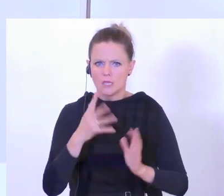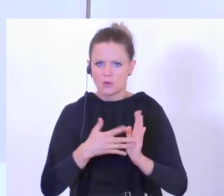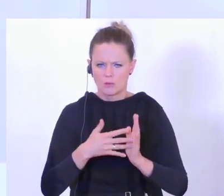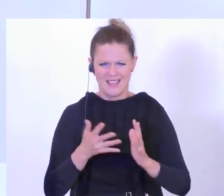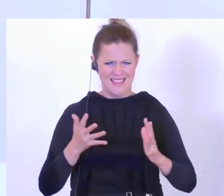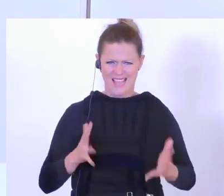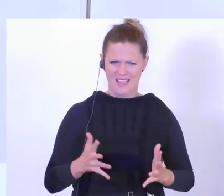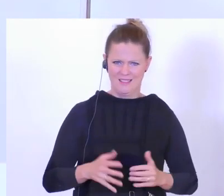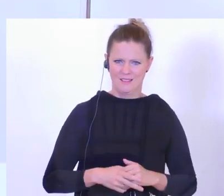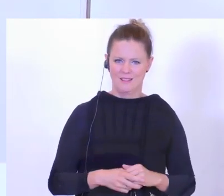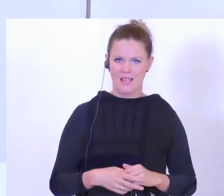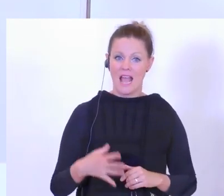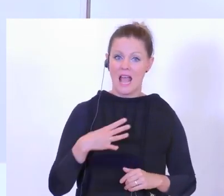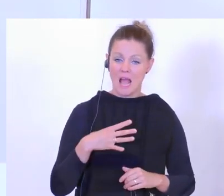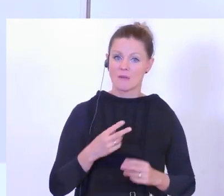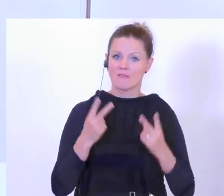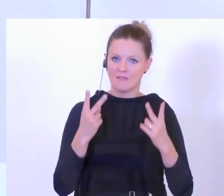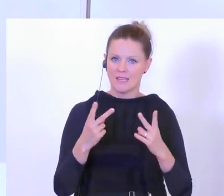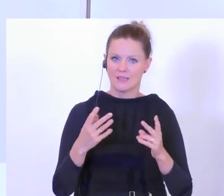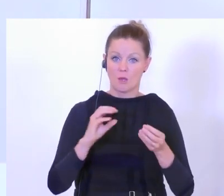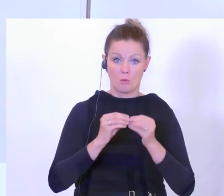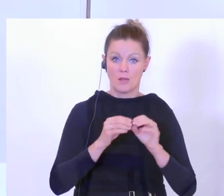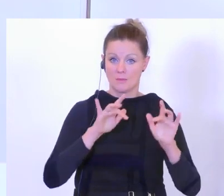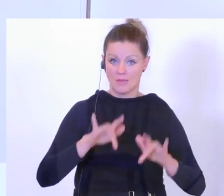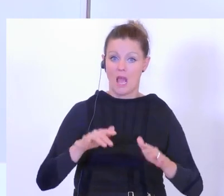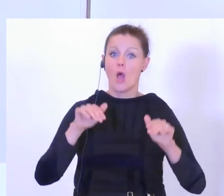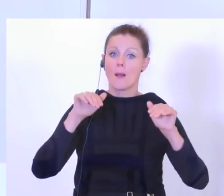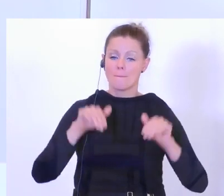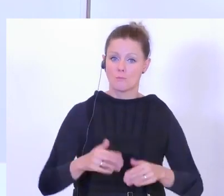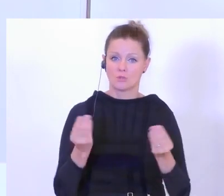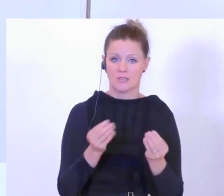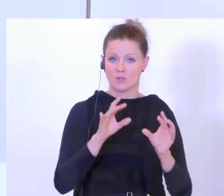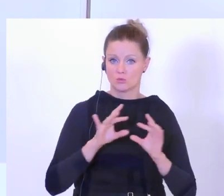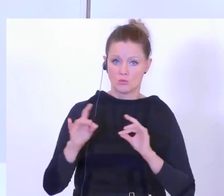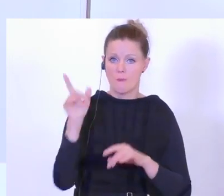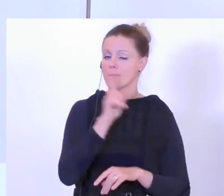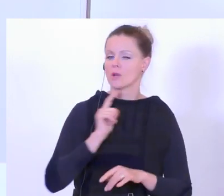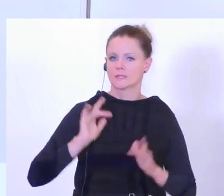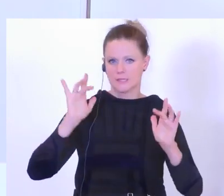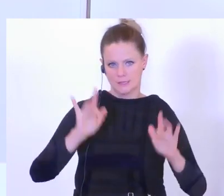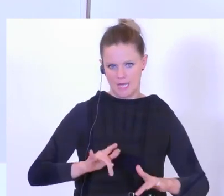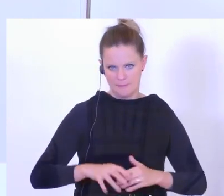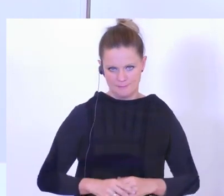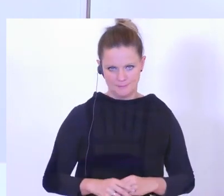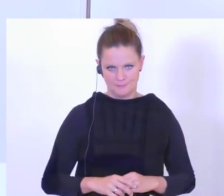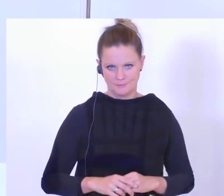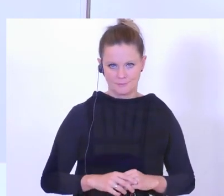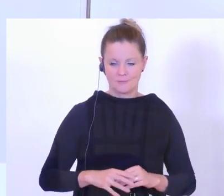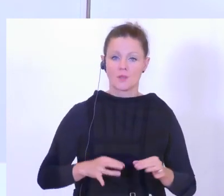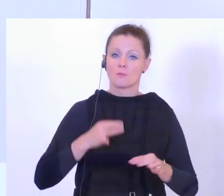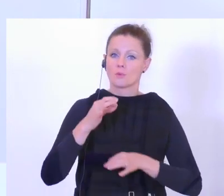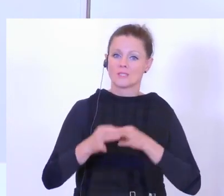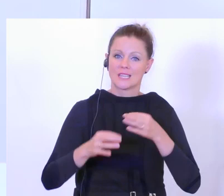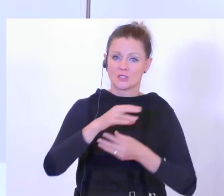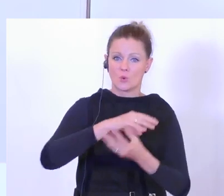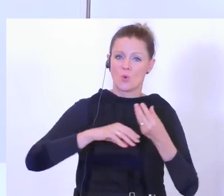Aber entscheidend ist, wenn es ein Problem gibt, wo eingeschritten werden muss, dann wird die Polizei zur Stelle sein. Also das heißt, der Prozess im Umgang